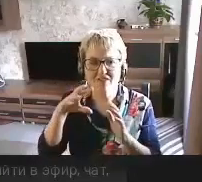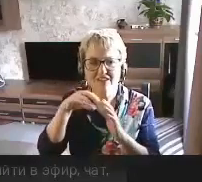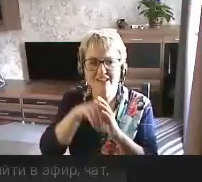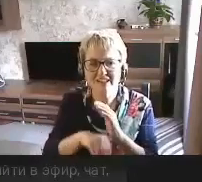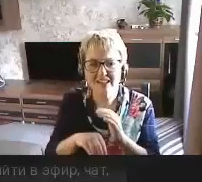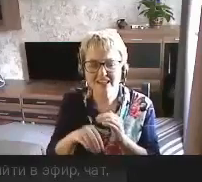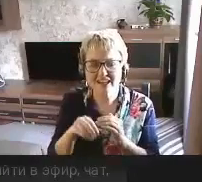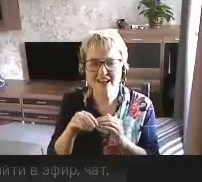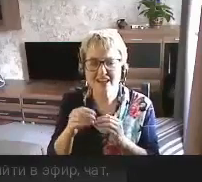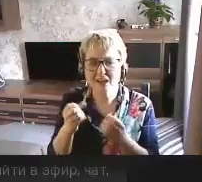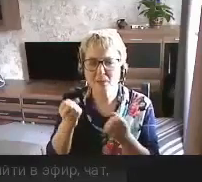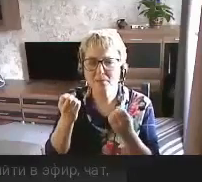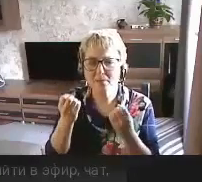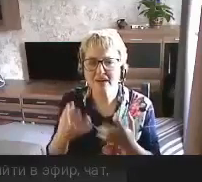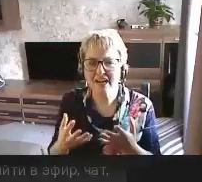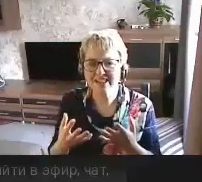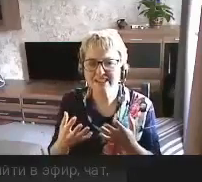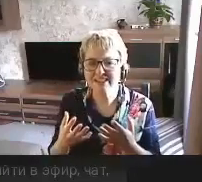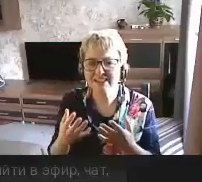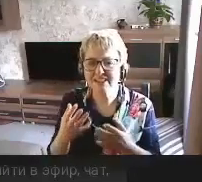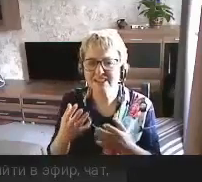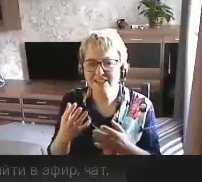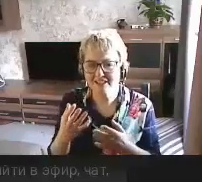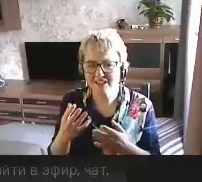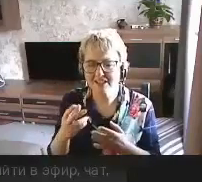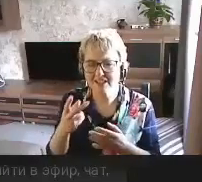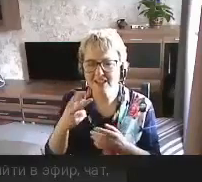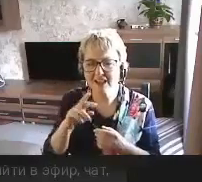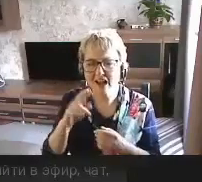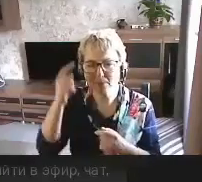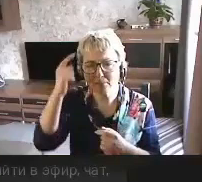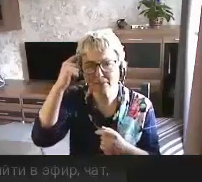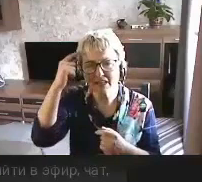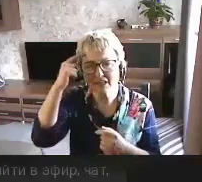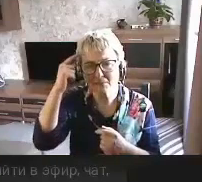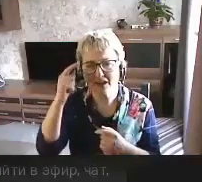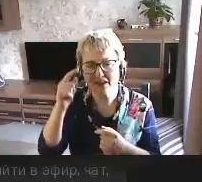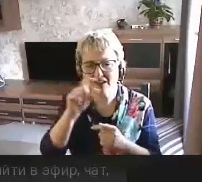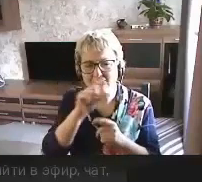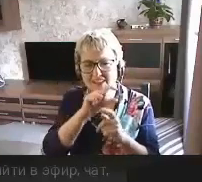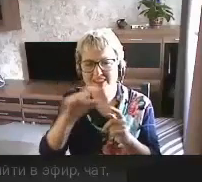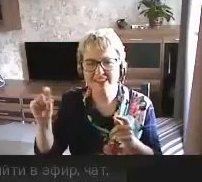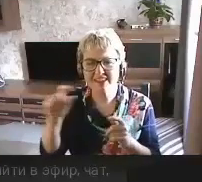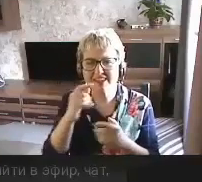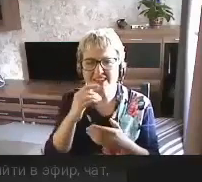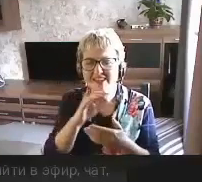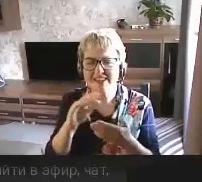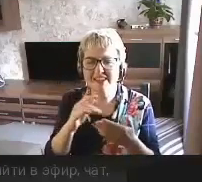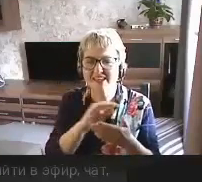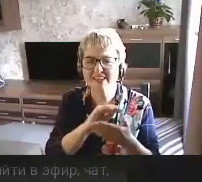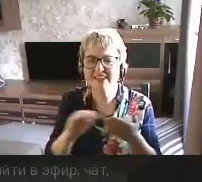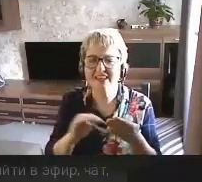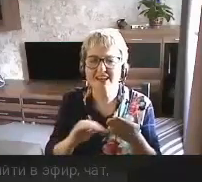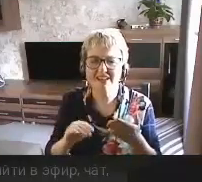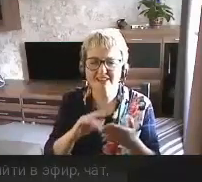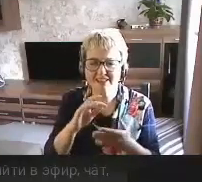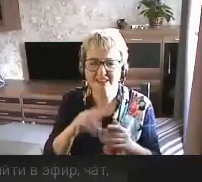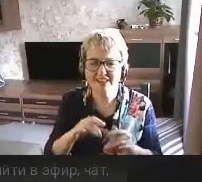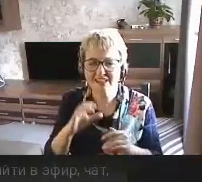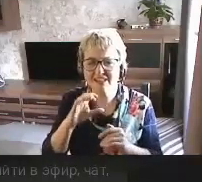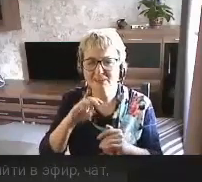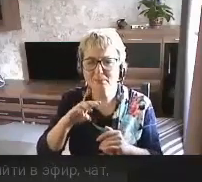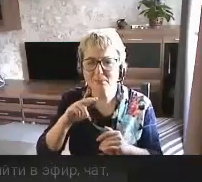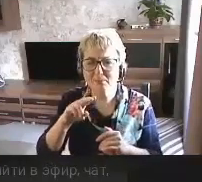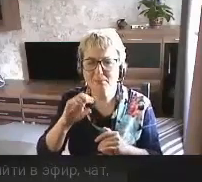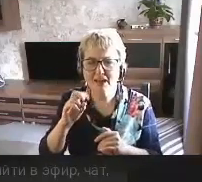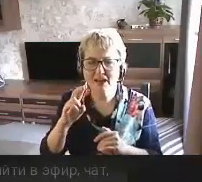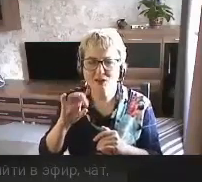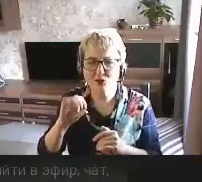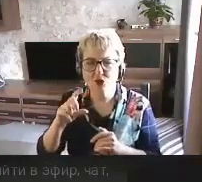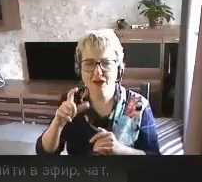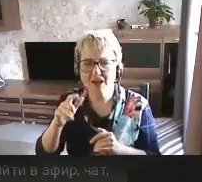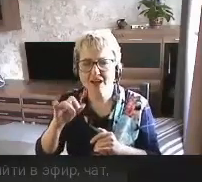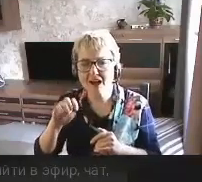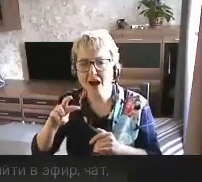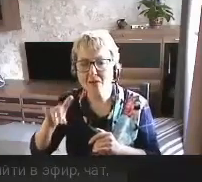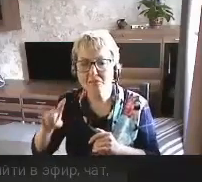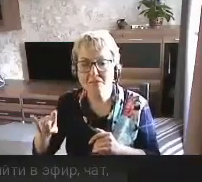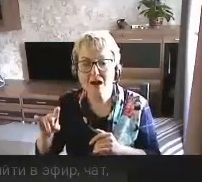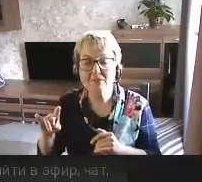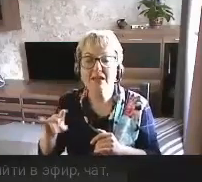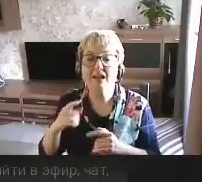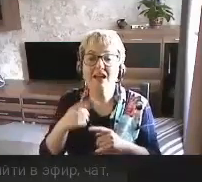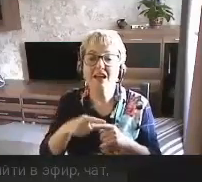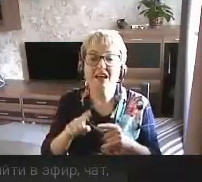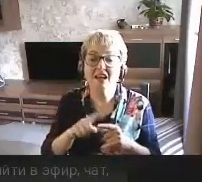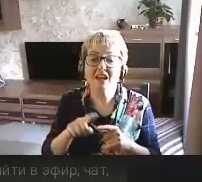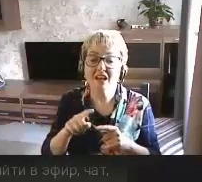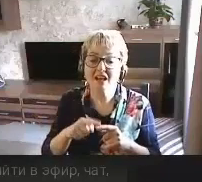простых для понимания текстов, текстов с пиктограммами. Она, в принципе,